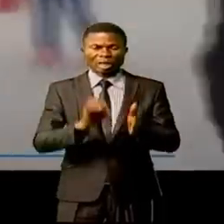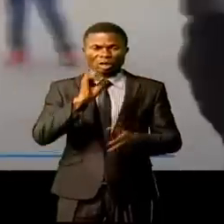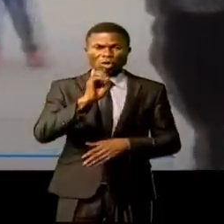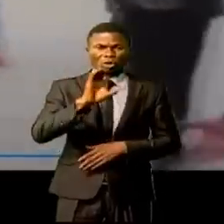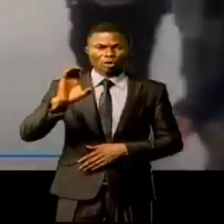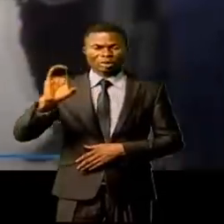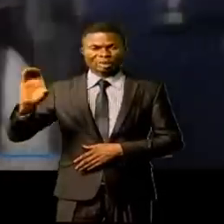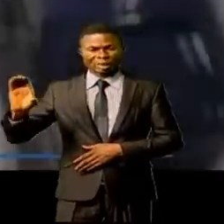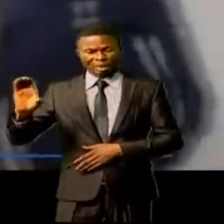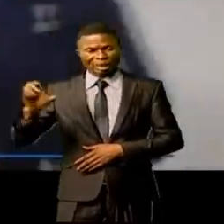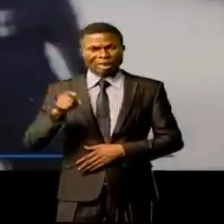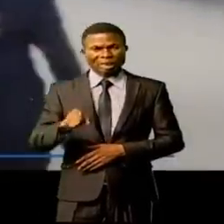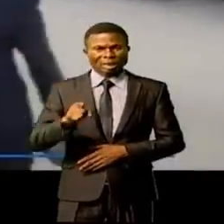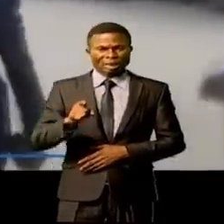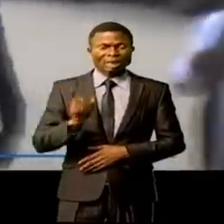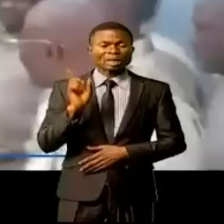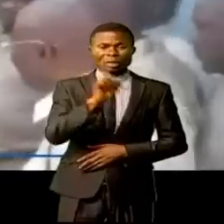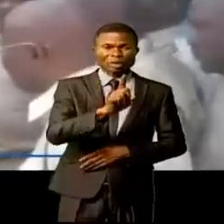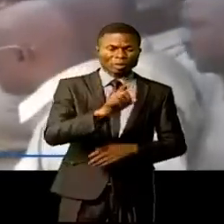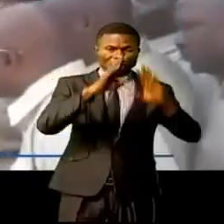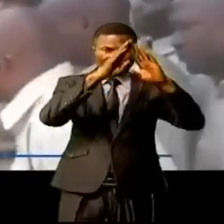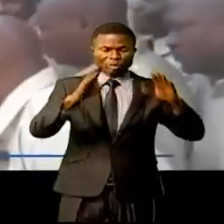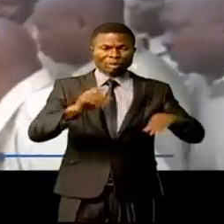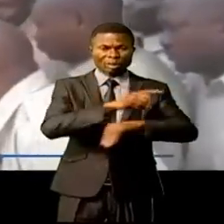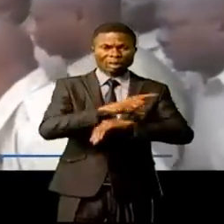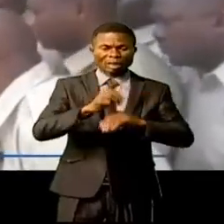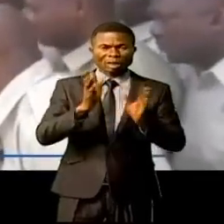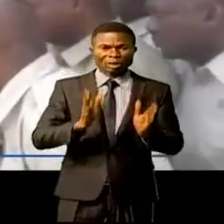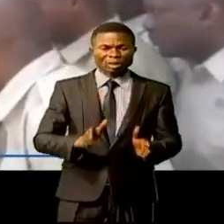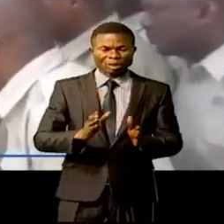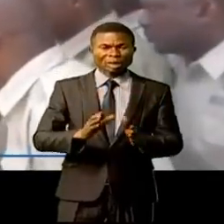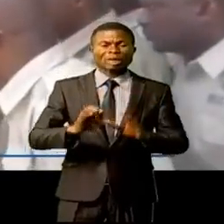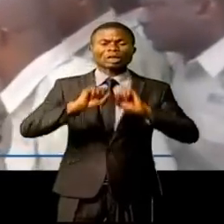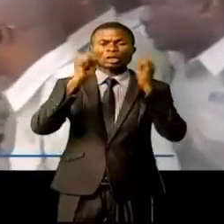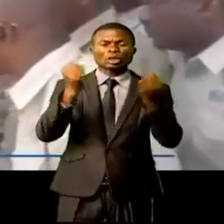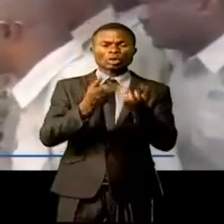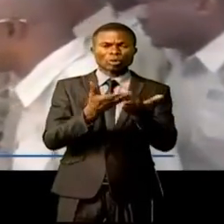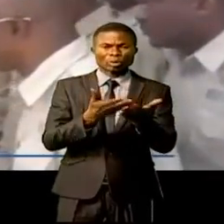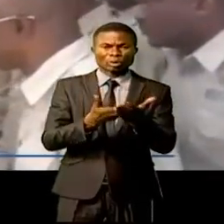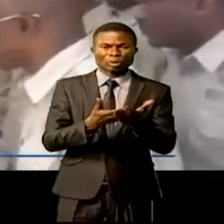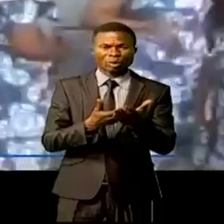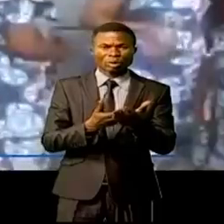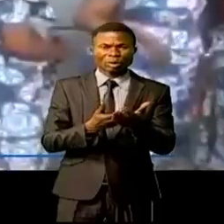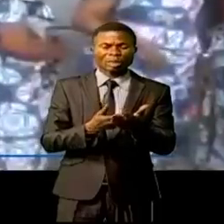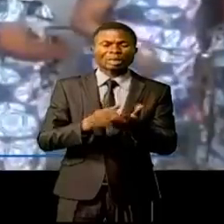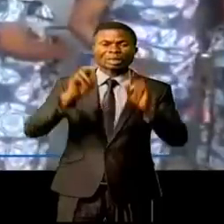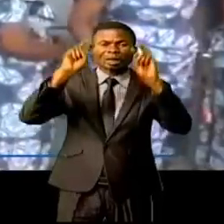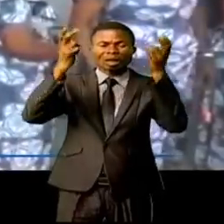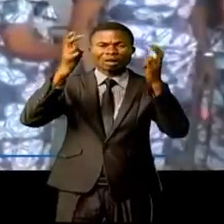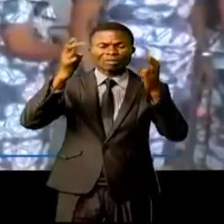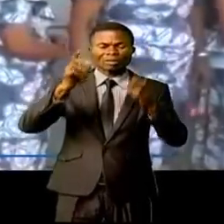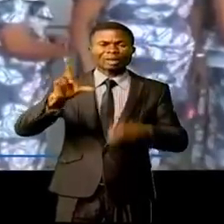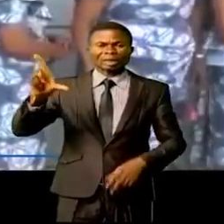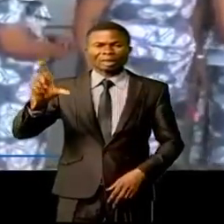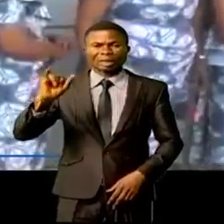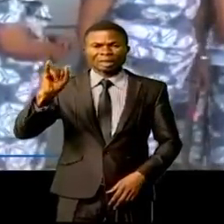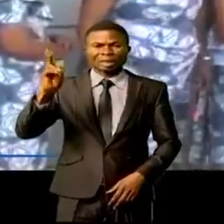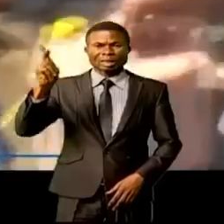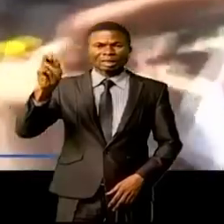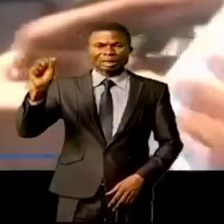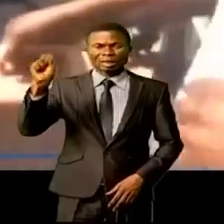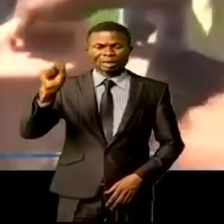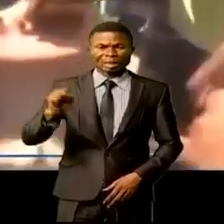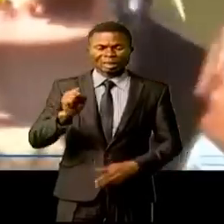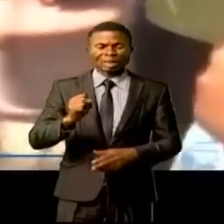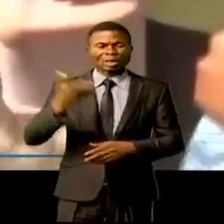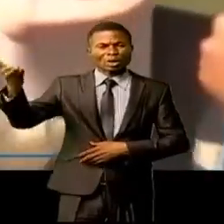Lubiba Mampouya s'est rendu au bâtiment administratif de cette entité en plein centre-ville de l'Ikasi où il a eu droit